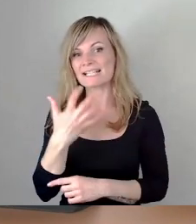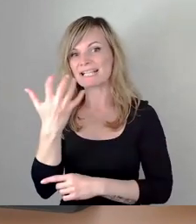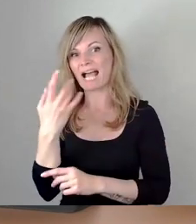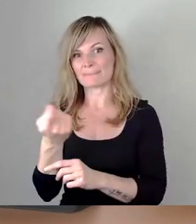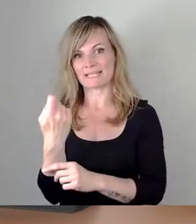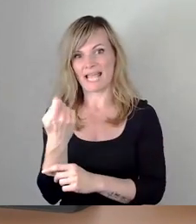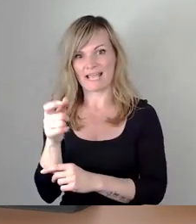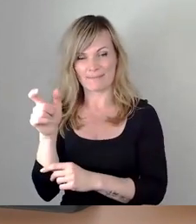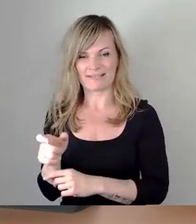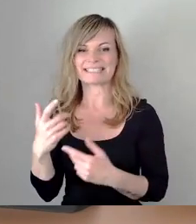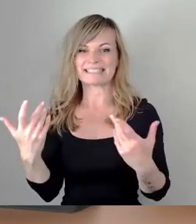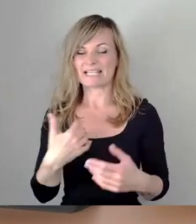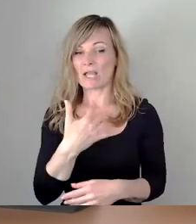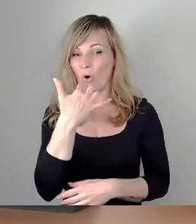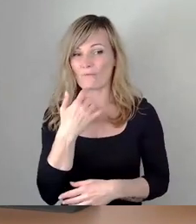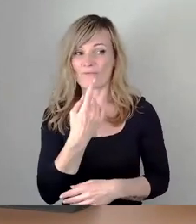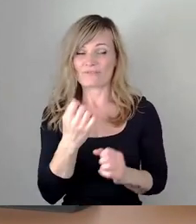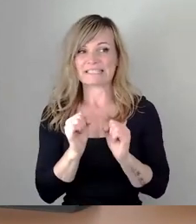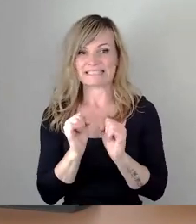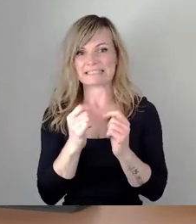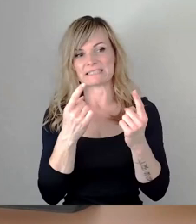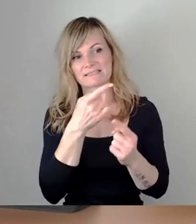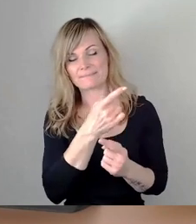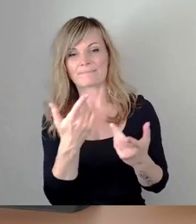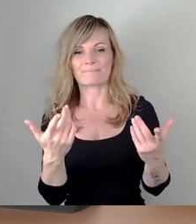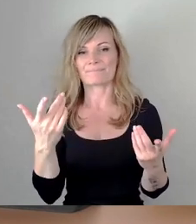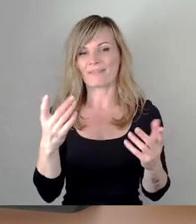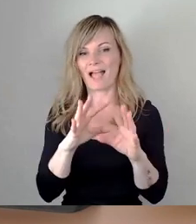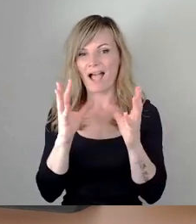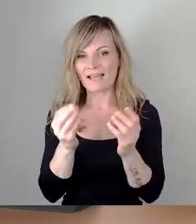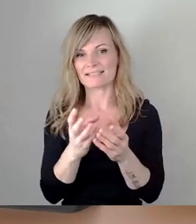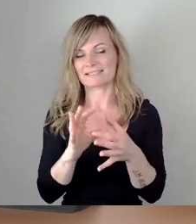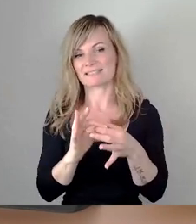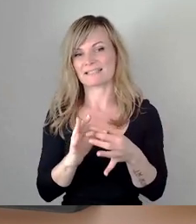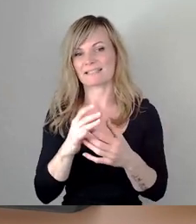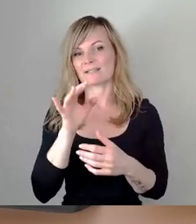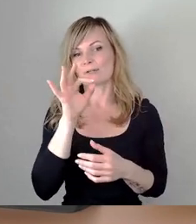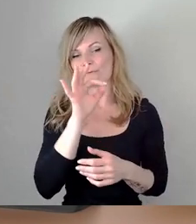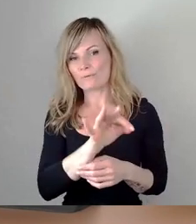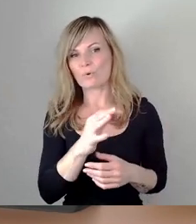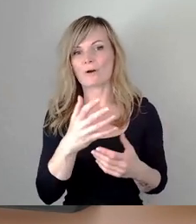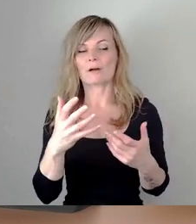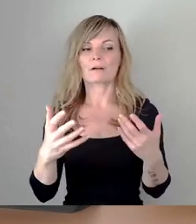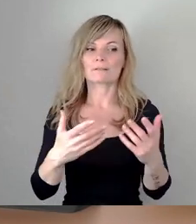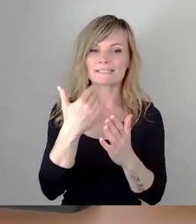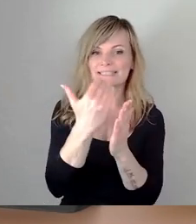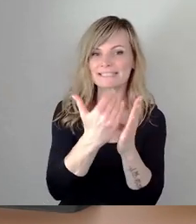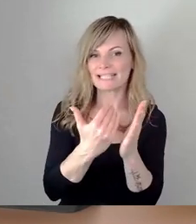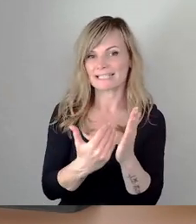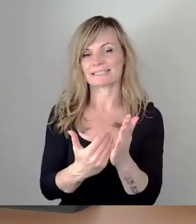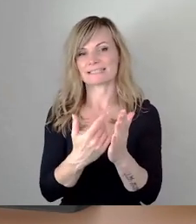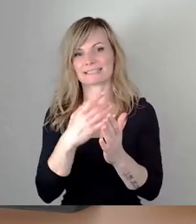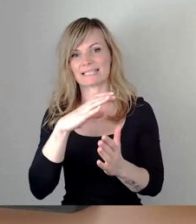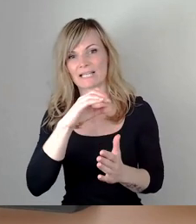Da hoffe ich, auf der einen Seite natürlich über alles, was im Sinne der Gesetzlichkeiten, der CO2